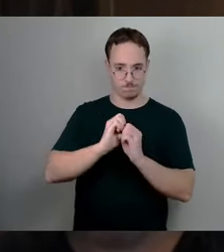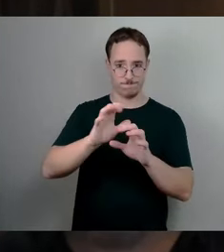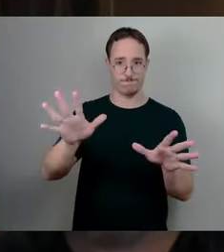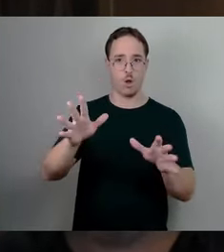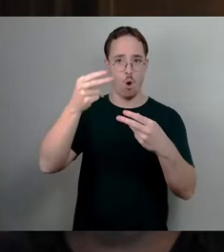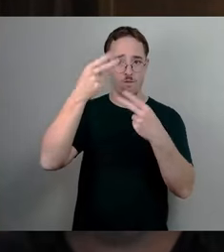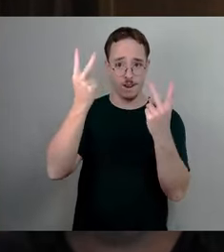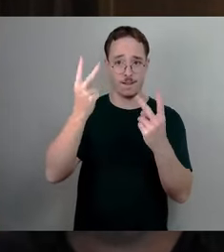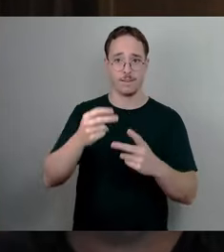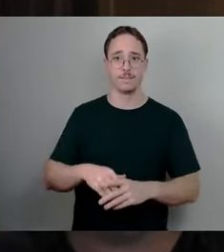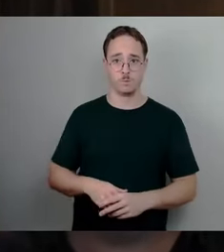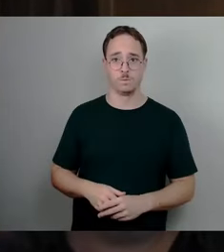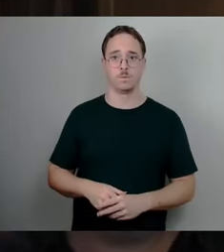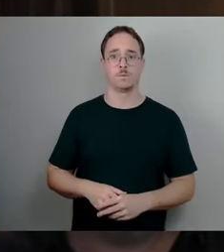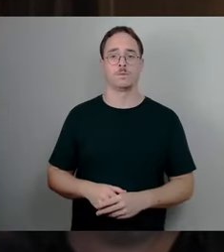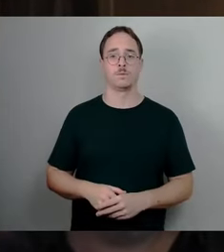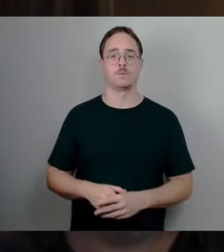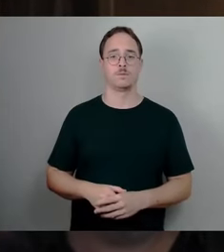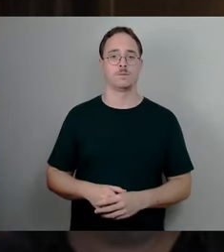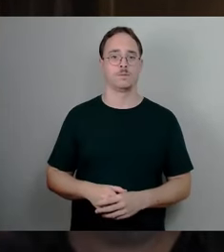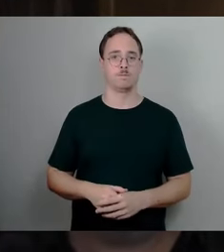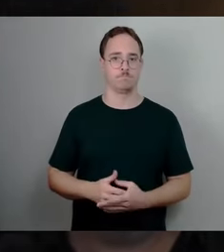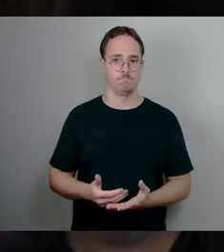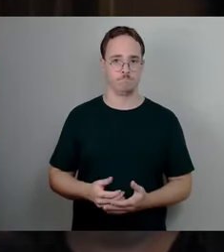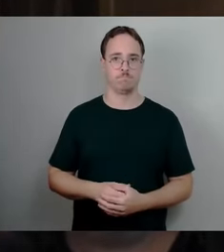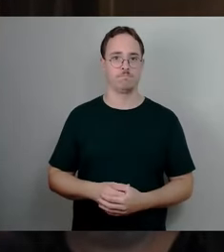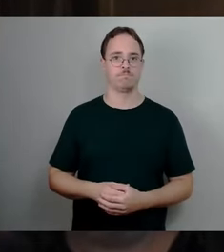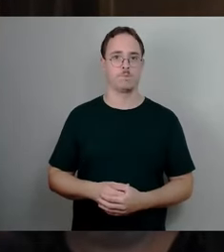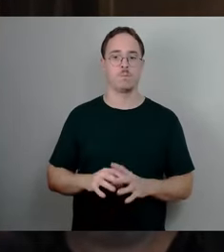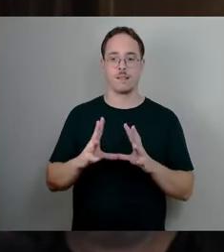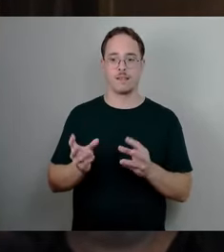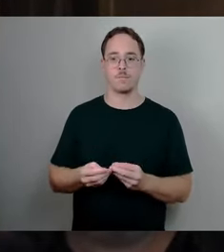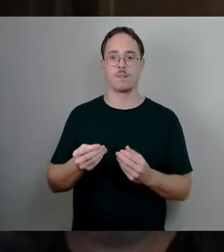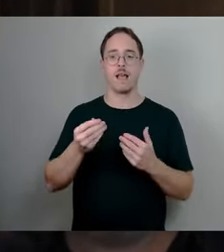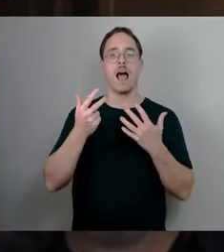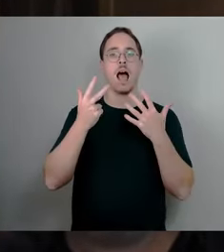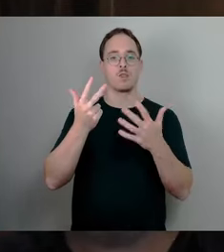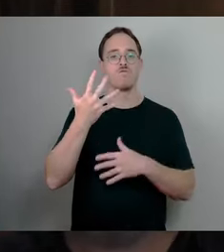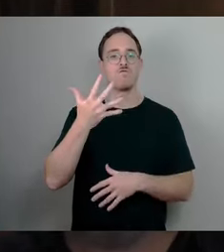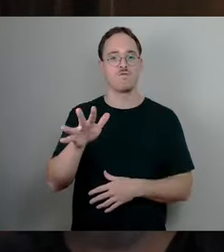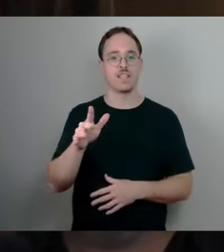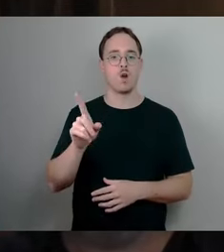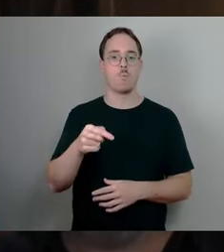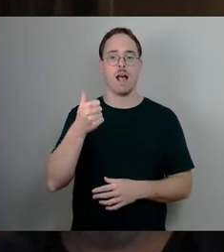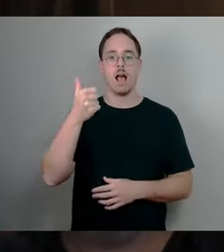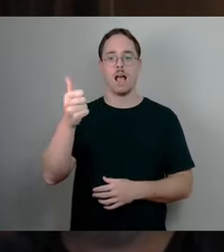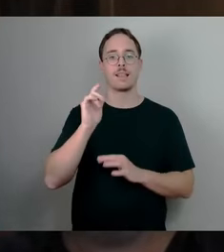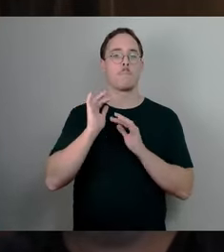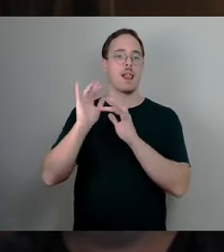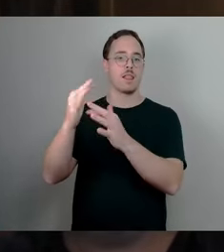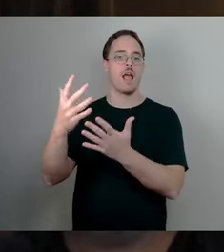insgesamt der Gesamtstaat 58,1 Milliarden weniger Einnahmen haben wird,